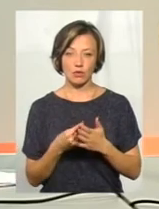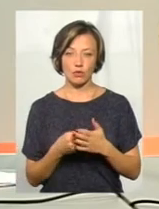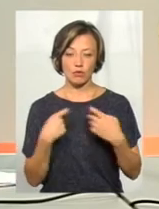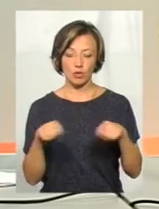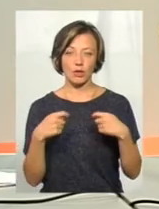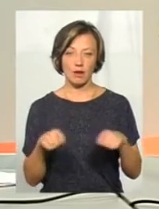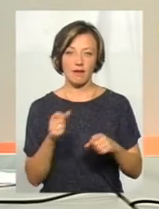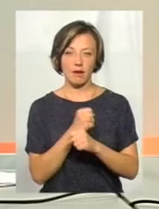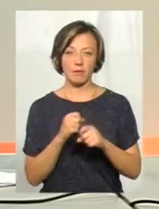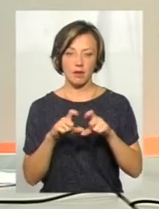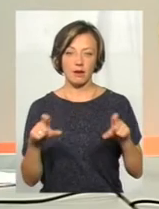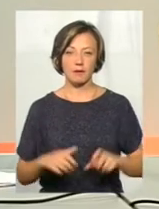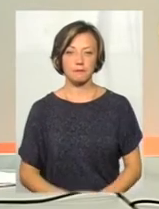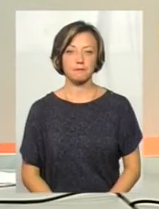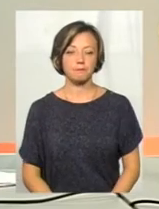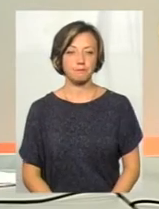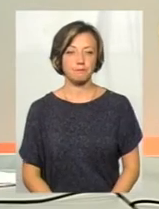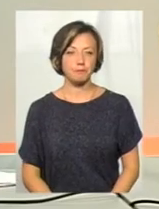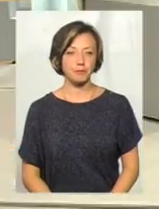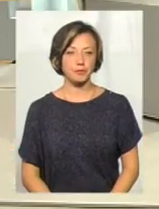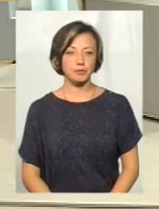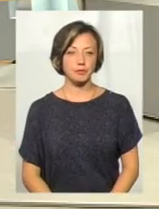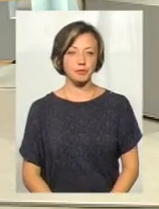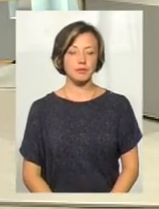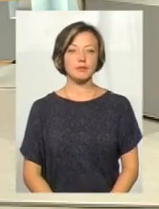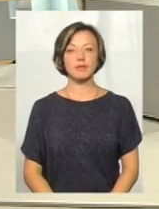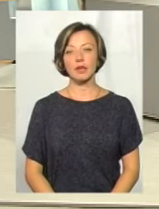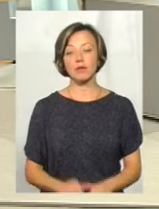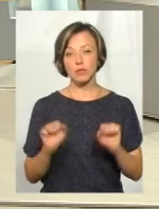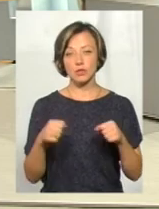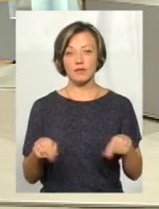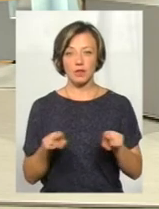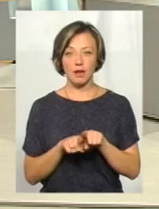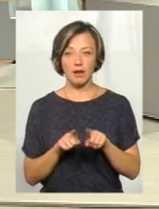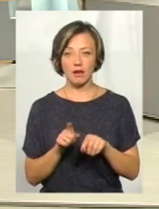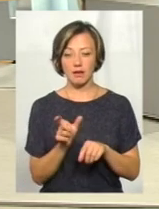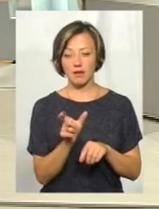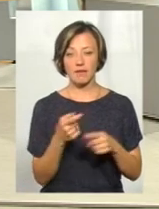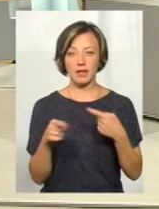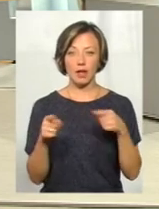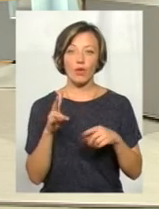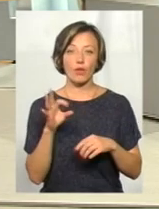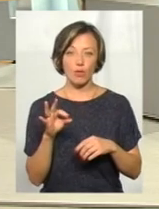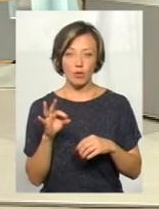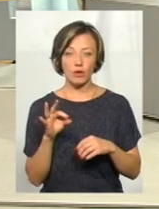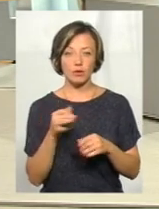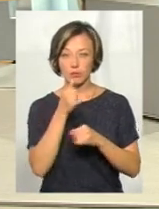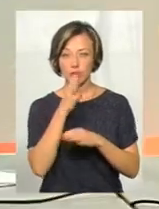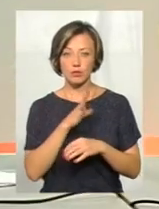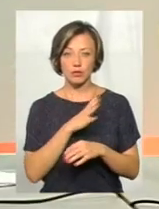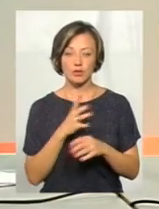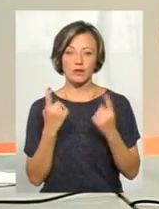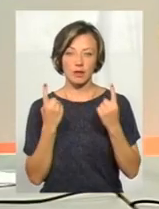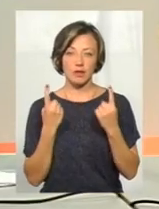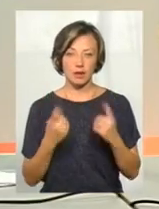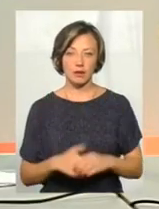споживач безпосередньо купує ці ліки. І тому, можливо, таке відхилення. Але, звісно, воно не може бути дуже